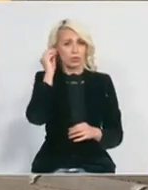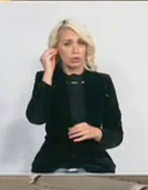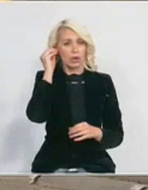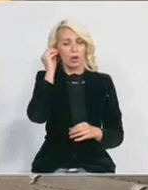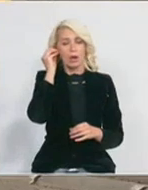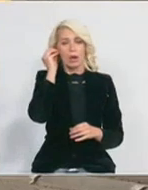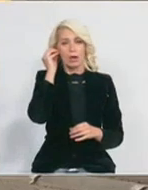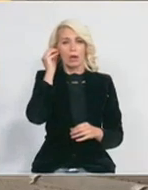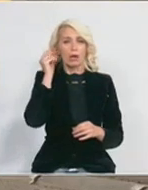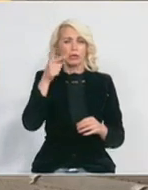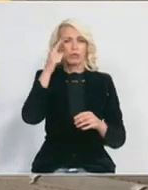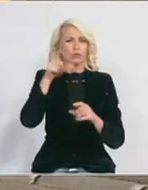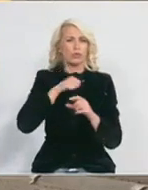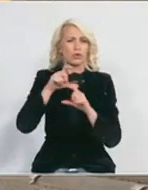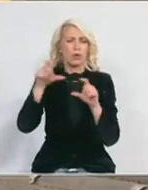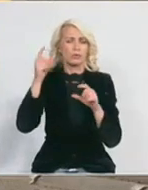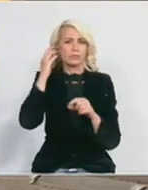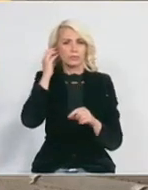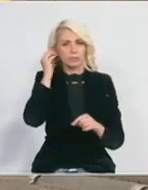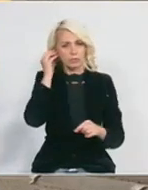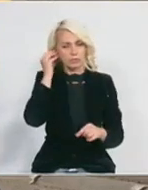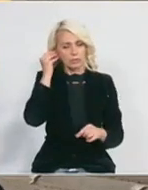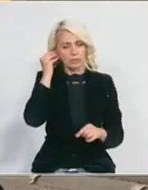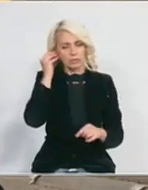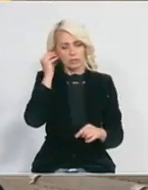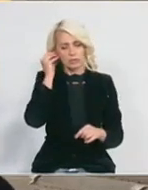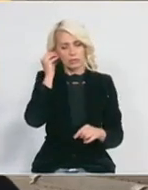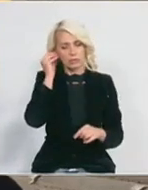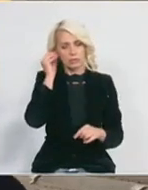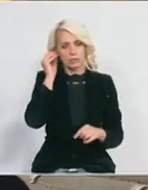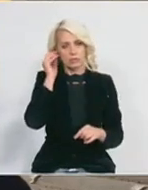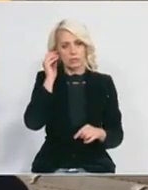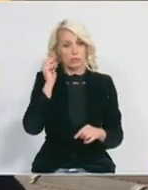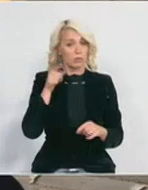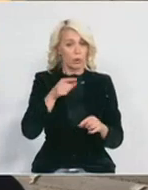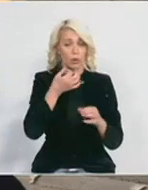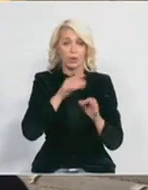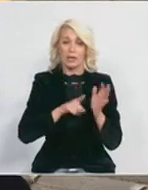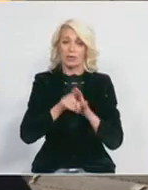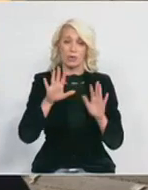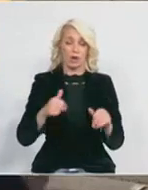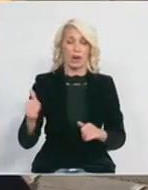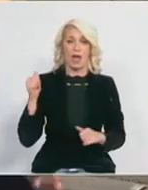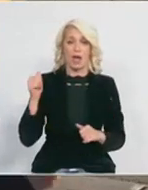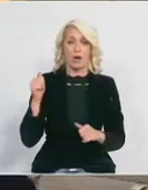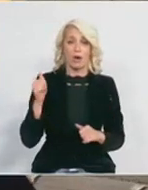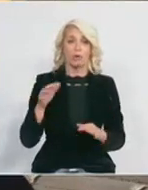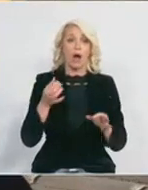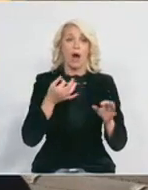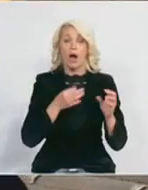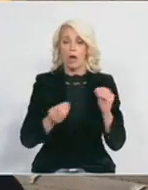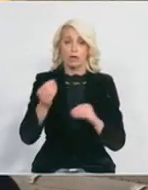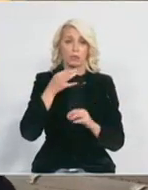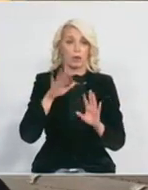zdravlja Niš. To je rezultat. To je mnogo bolje rezultat nego juče, a daleko bolje nego preključe svi